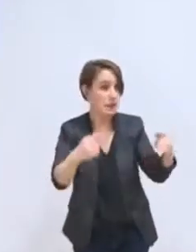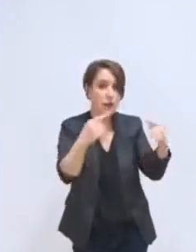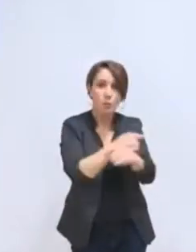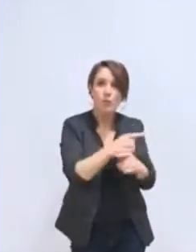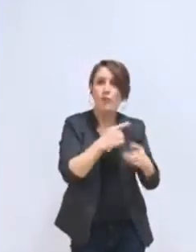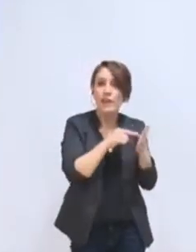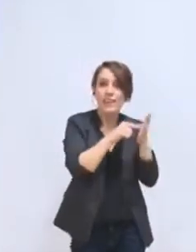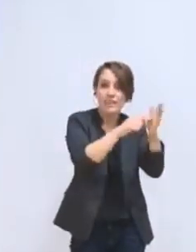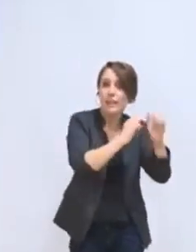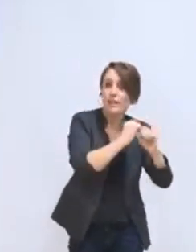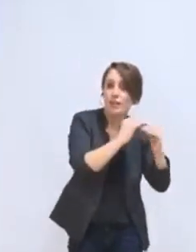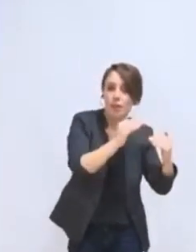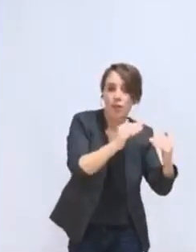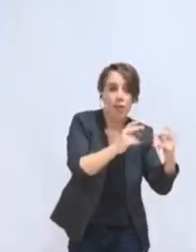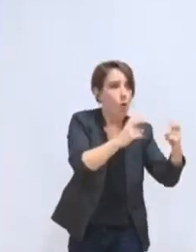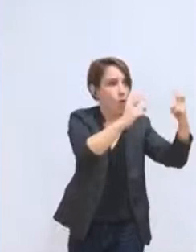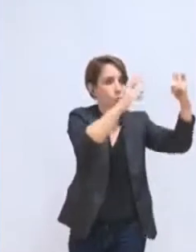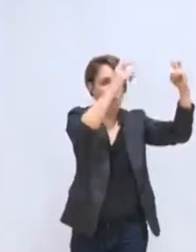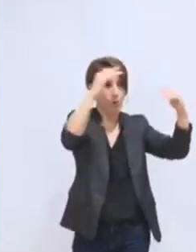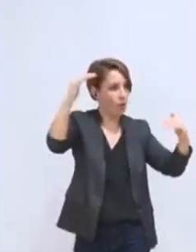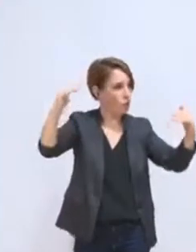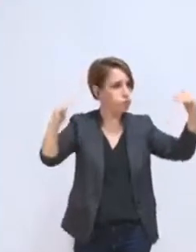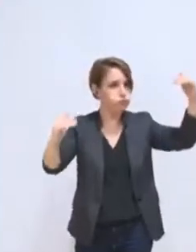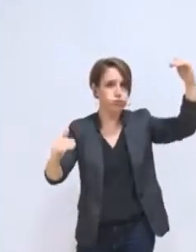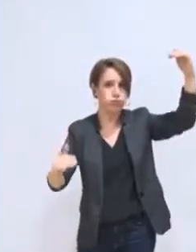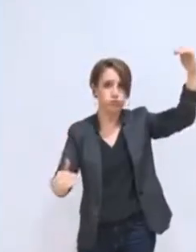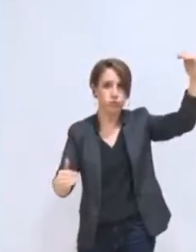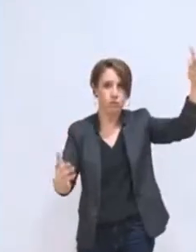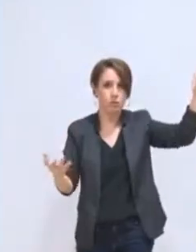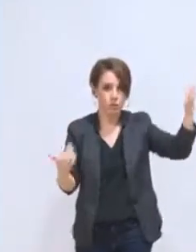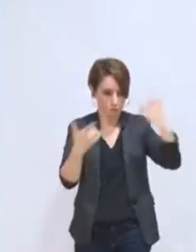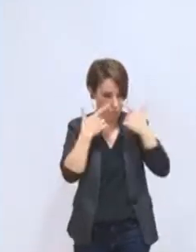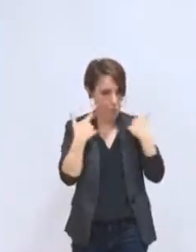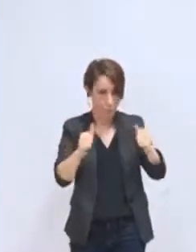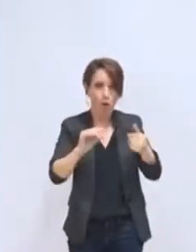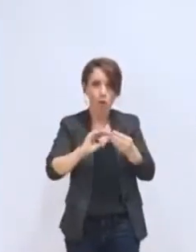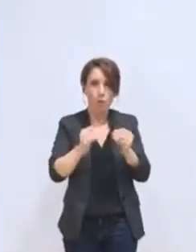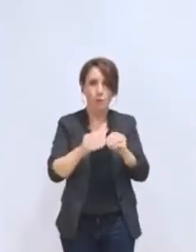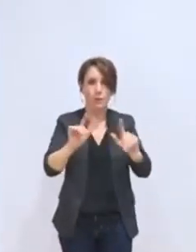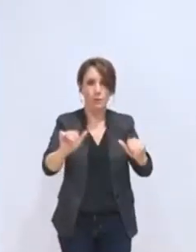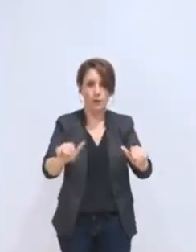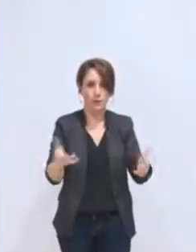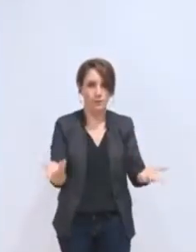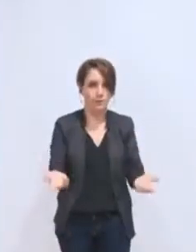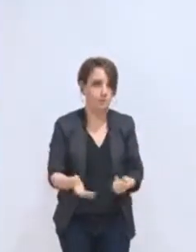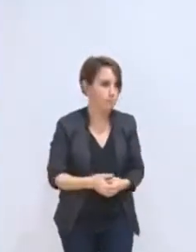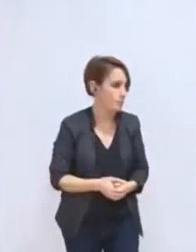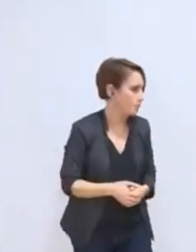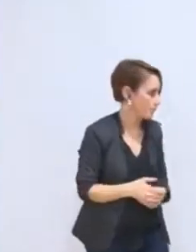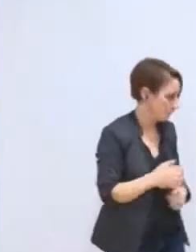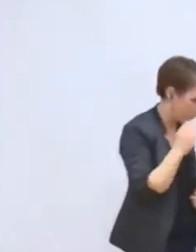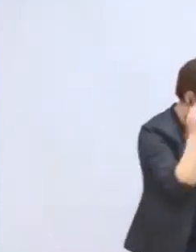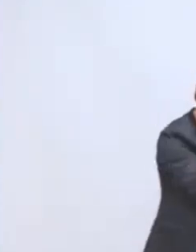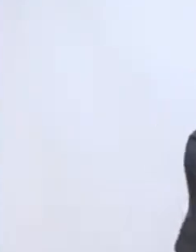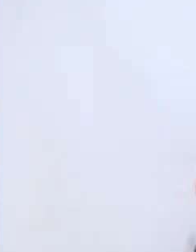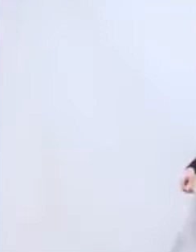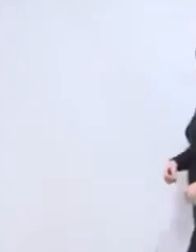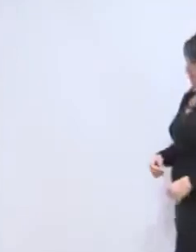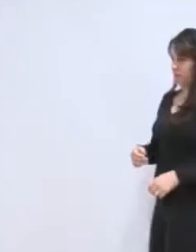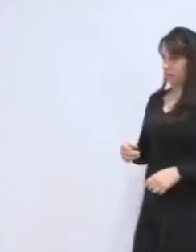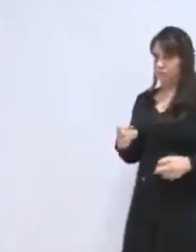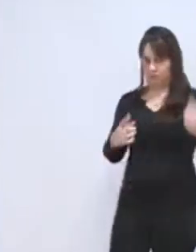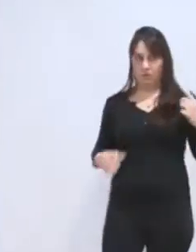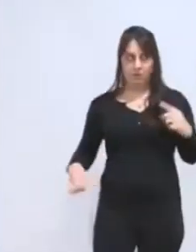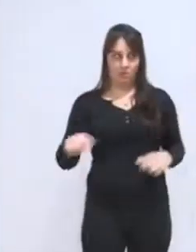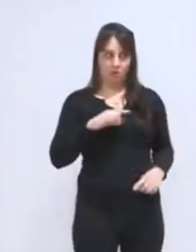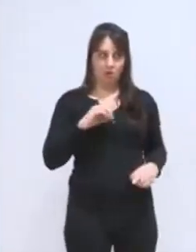réaugmenté de 92 euros. Nous avons, mes chers collègues, un problème. Il est collectif. Ce soir,